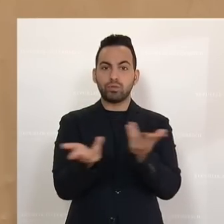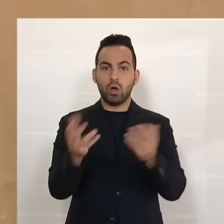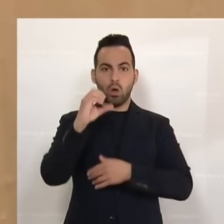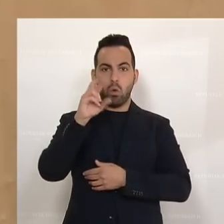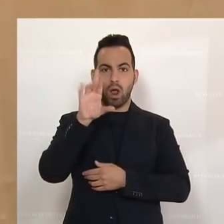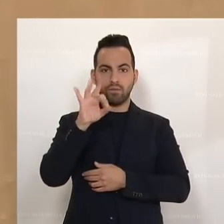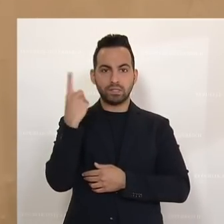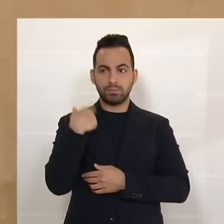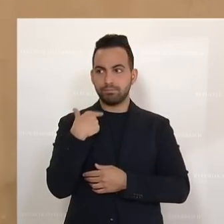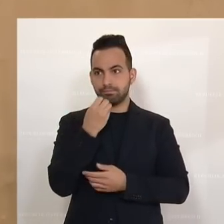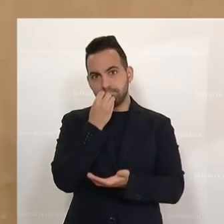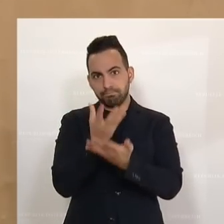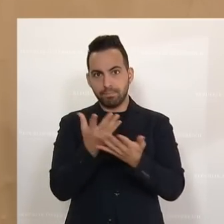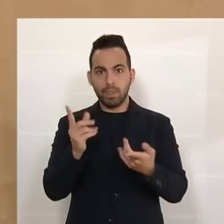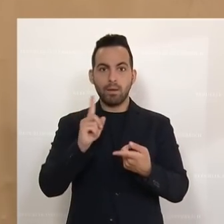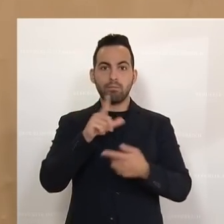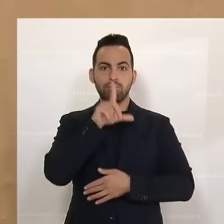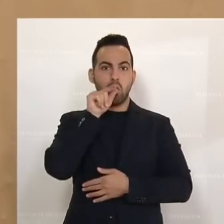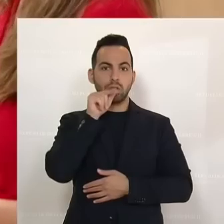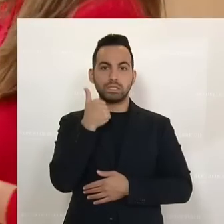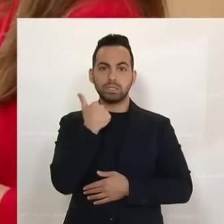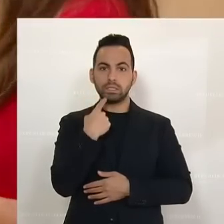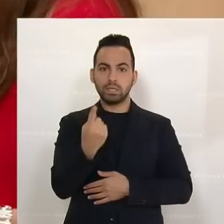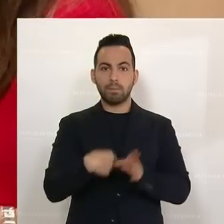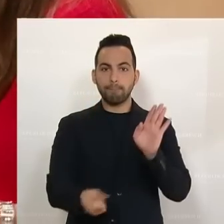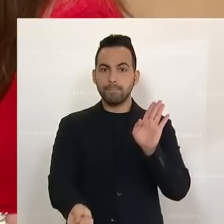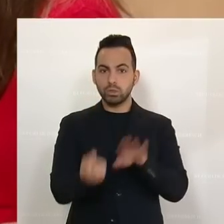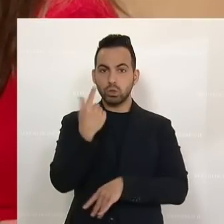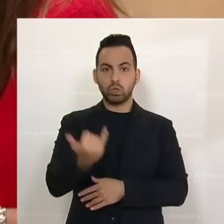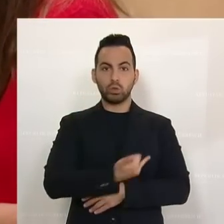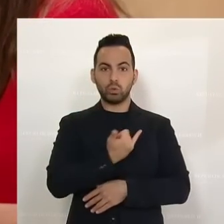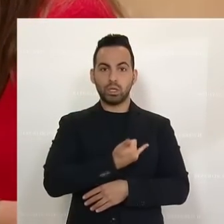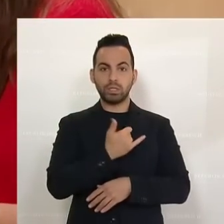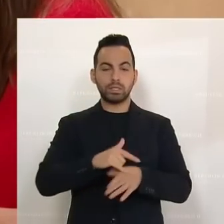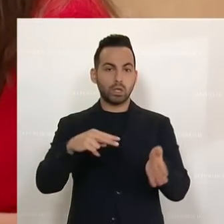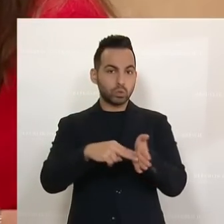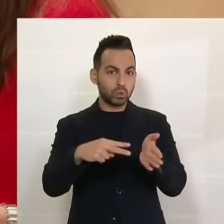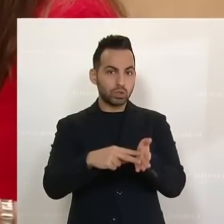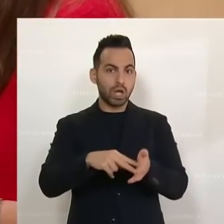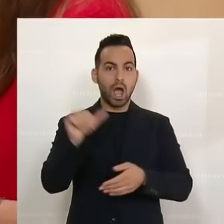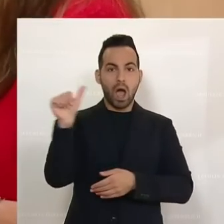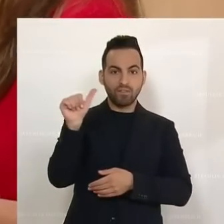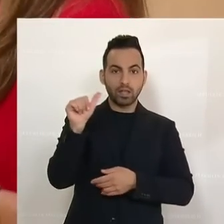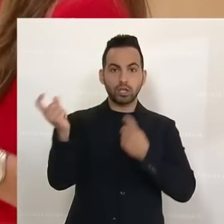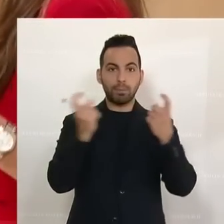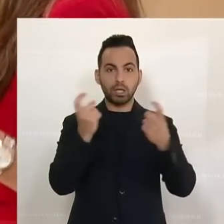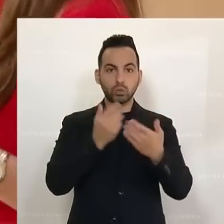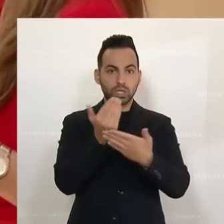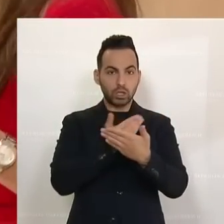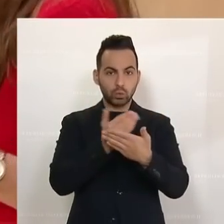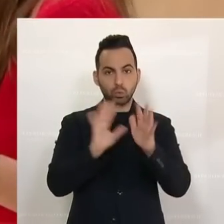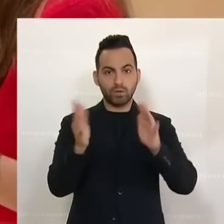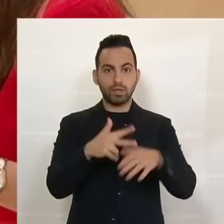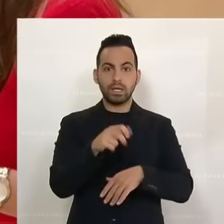ORF verschweigen. Laut Polizei handelt es sich vor allen Dingen um Jugendliche mit syrischem und afghanischem Migrationshintergrund, so